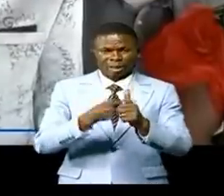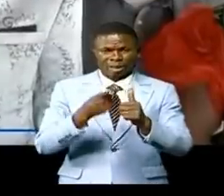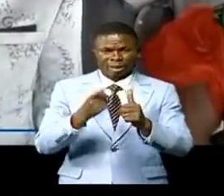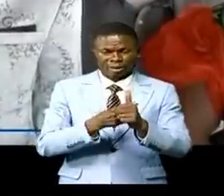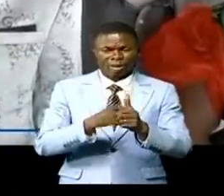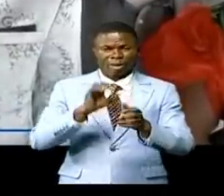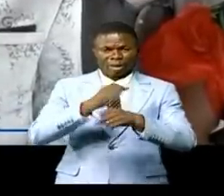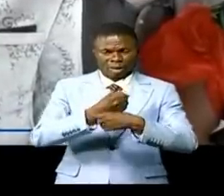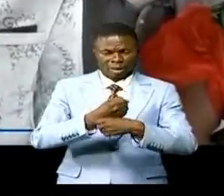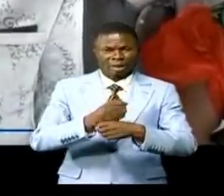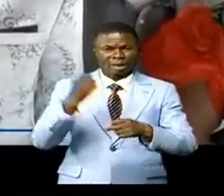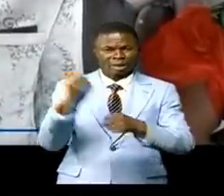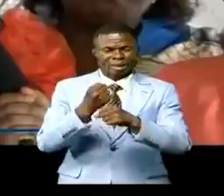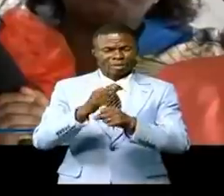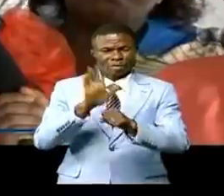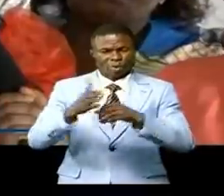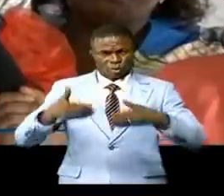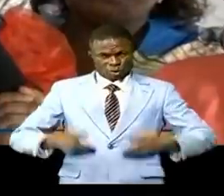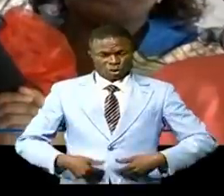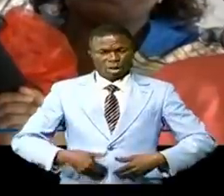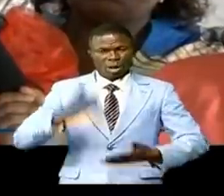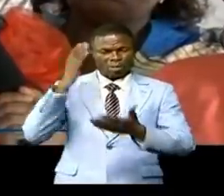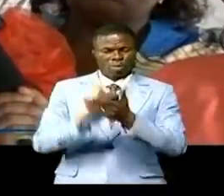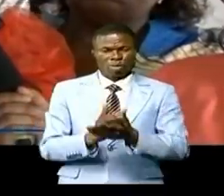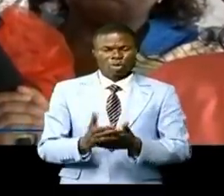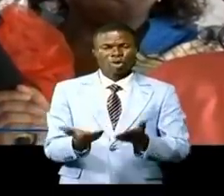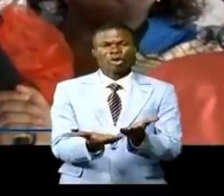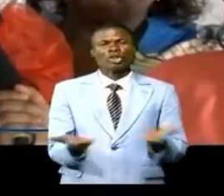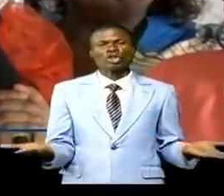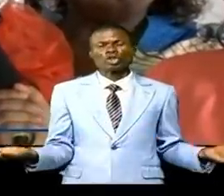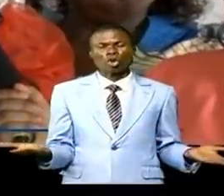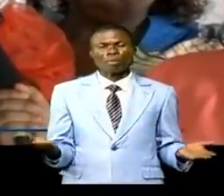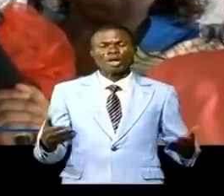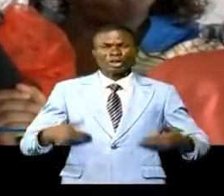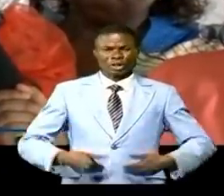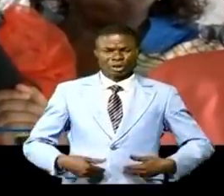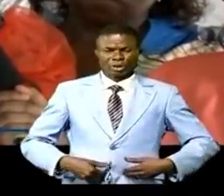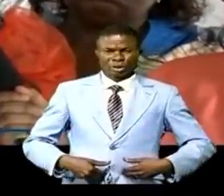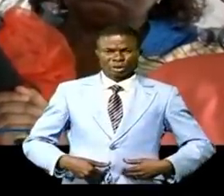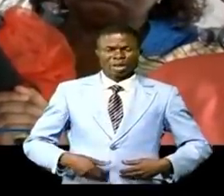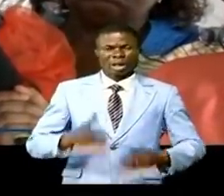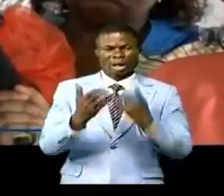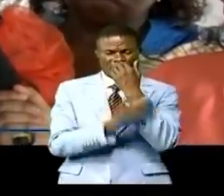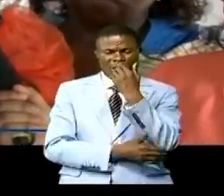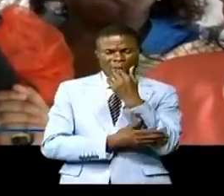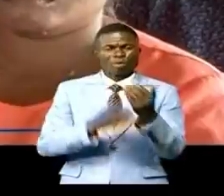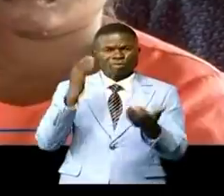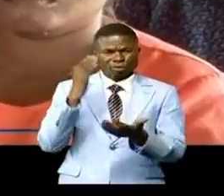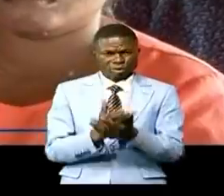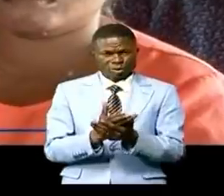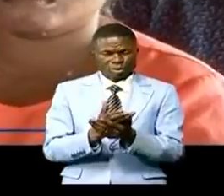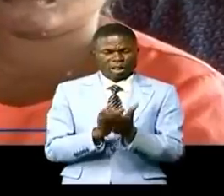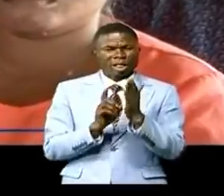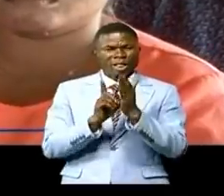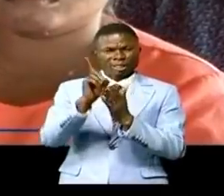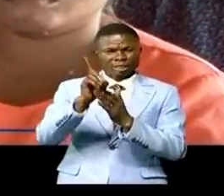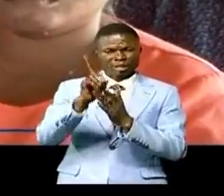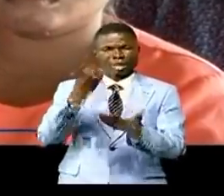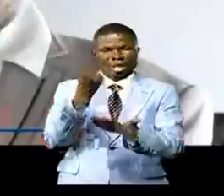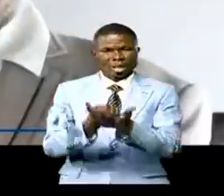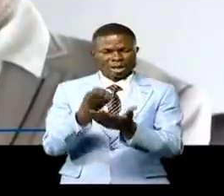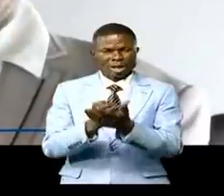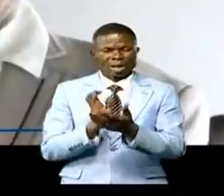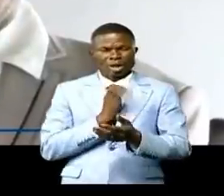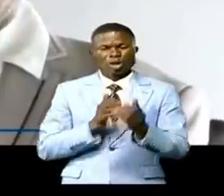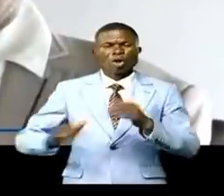création d'emplois pour lutter contre le chômage et la pauvreté et booster l'économie de notre